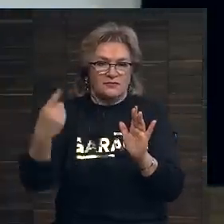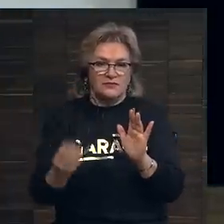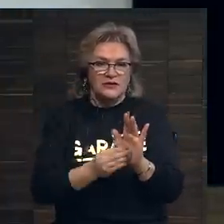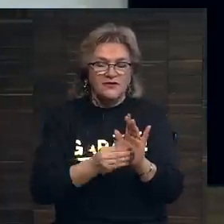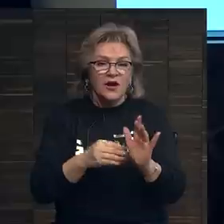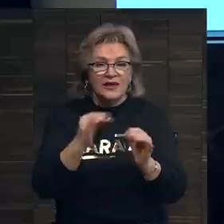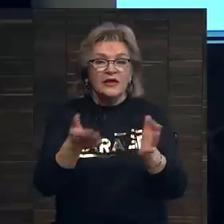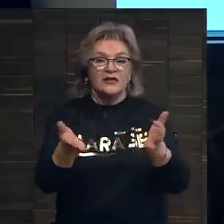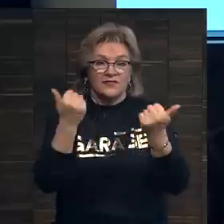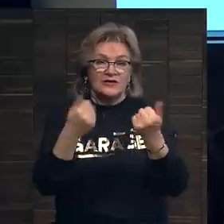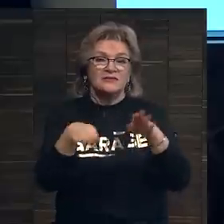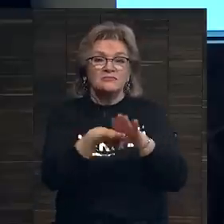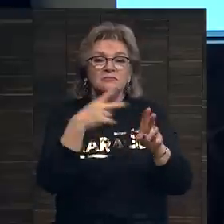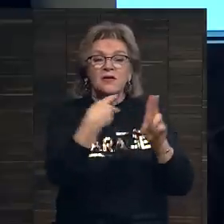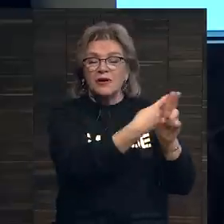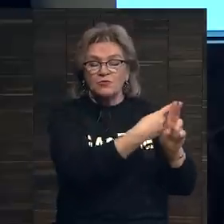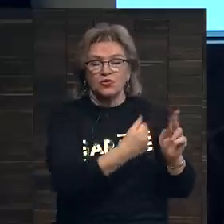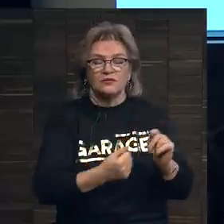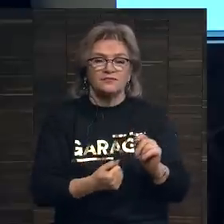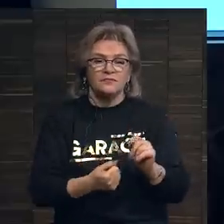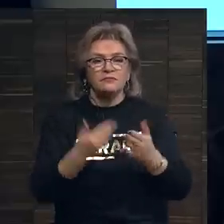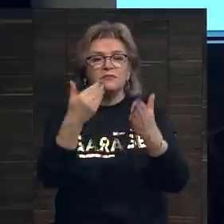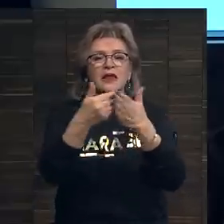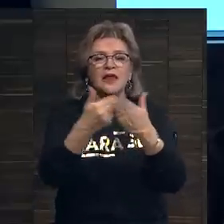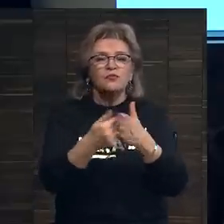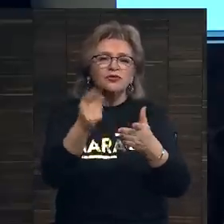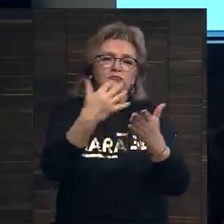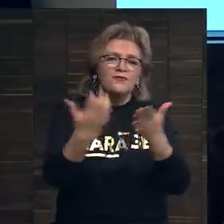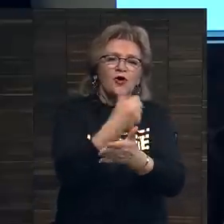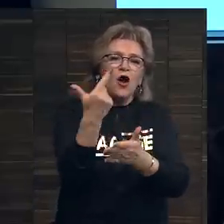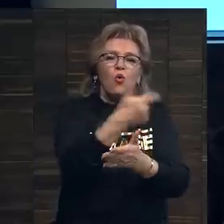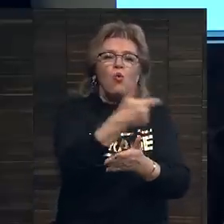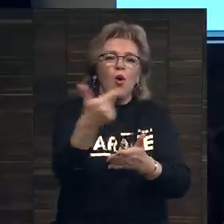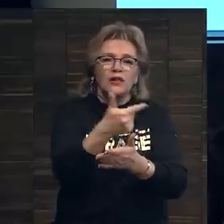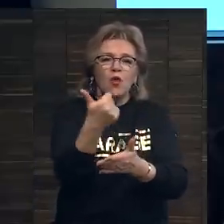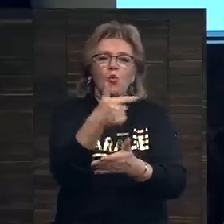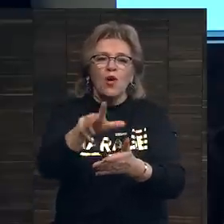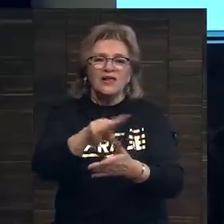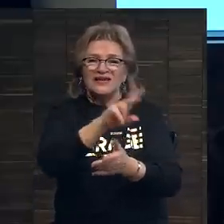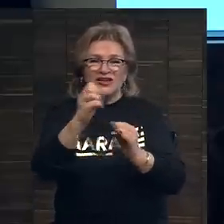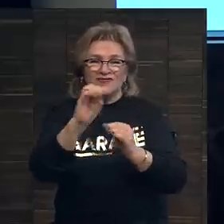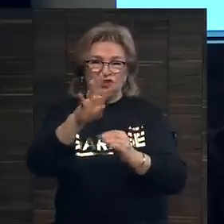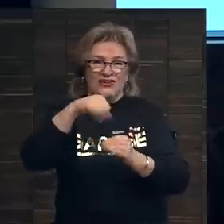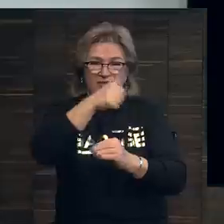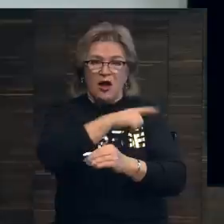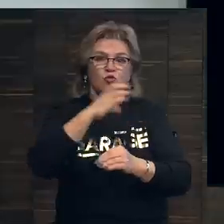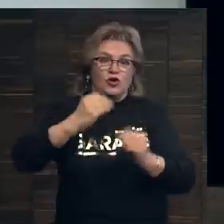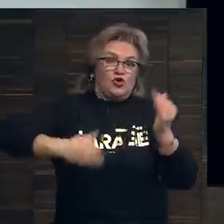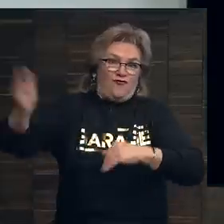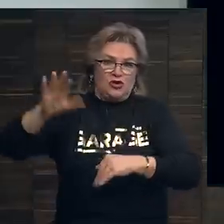Ну и давайте для сравнения посмотрим на, допустим, выручку Google за 2014 год. Она была еще выше.